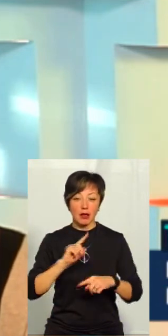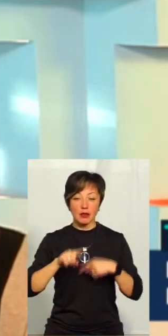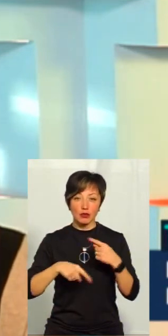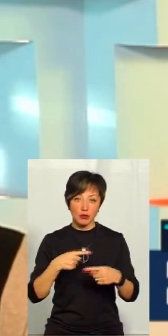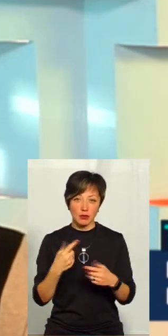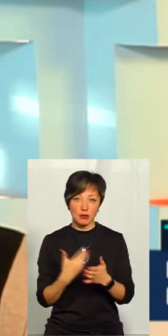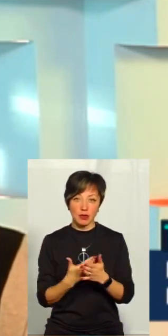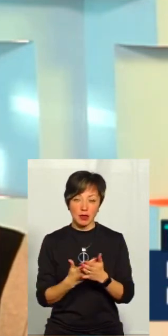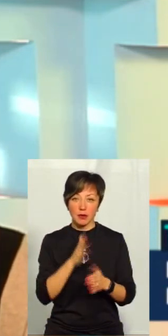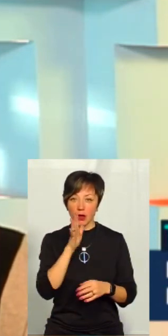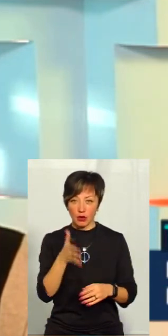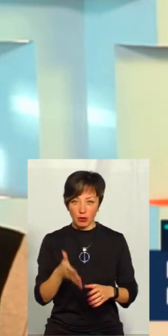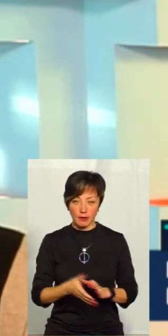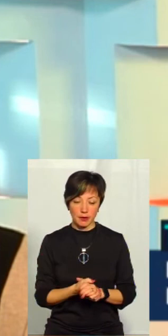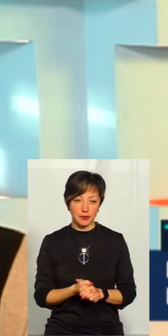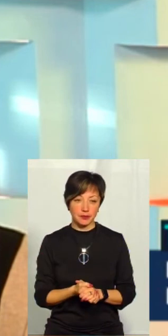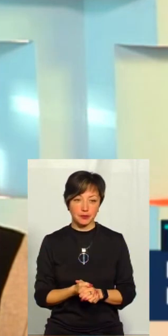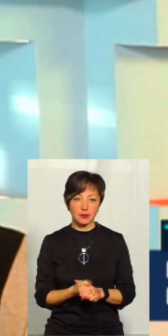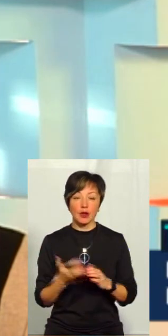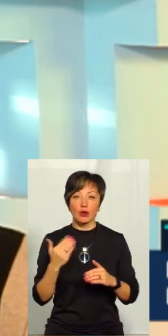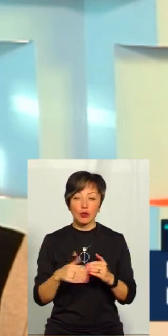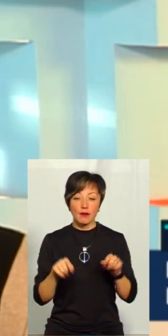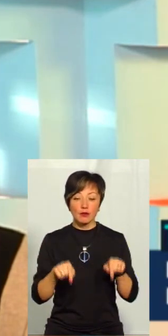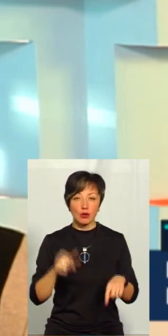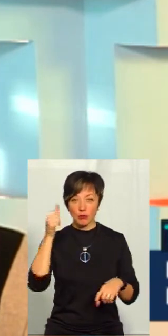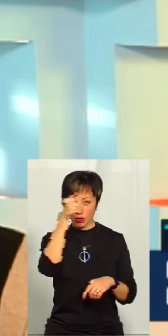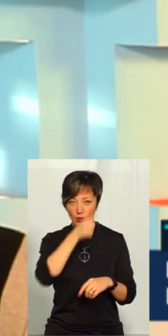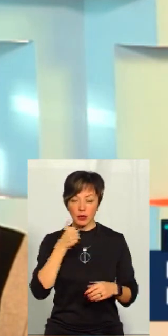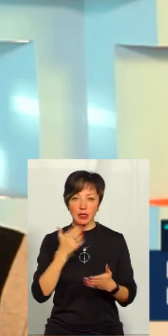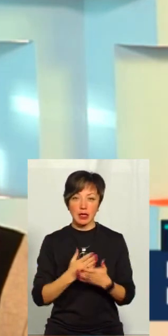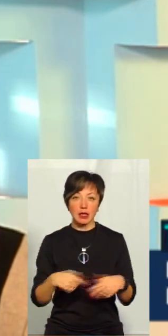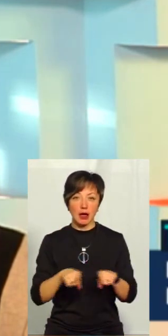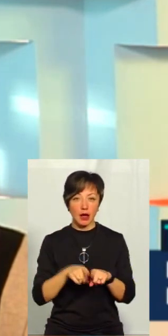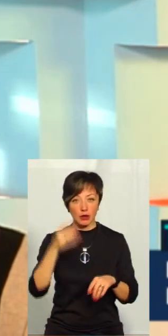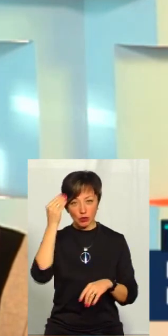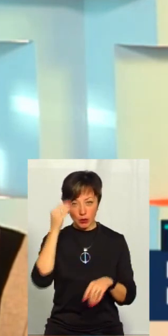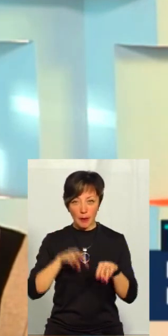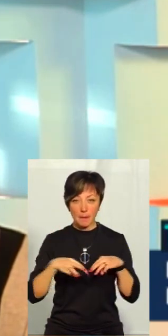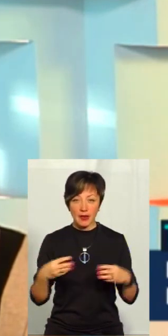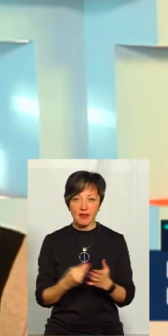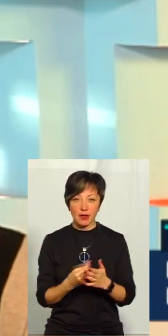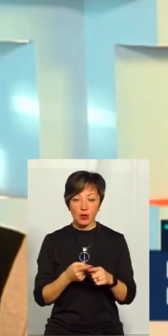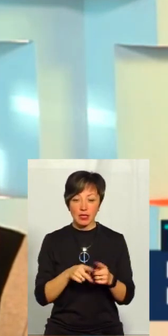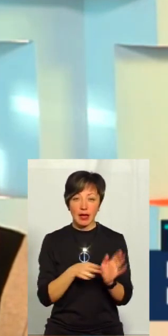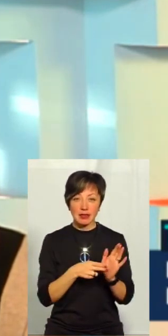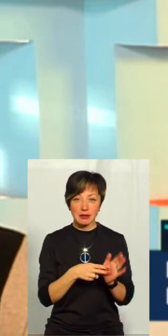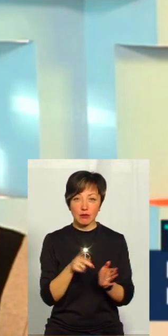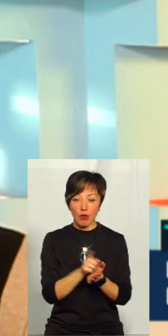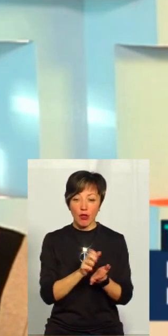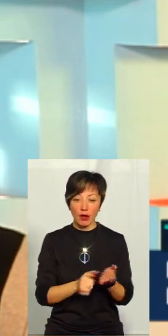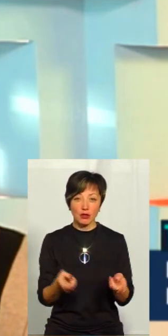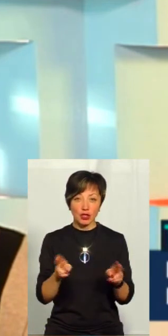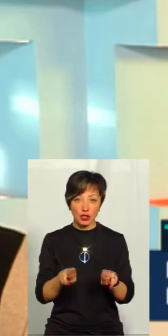наступних умов на качі, скажімо, 5 років. Уже в цьому році є така точка зору в Мінфінішу. Оцей акцизний податок, який